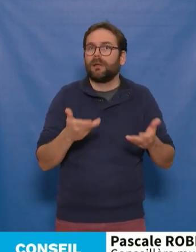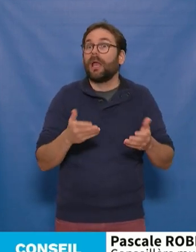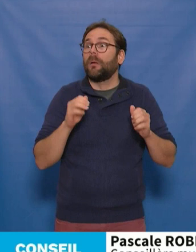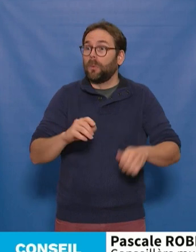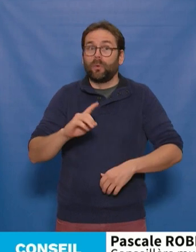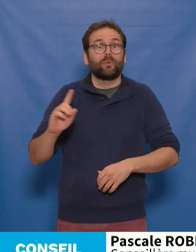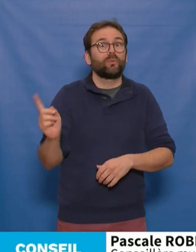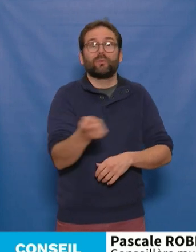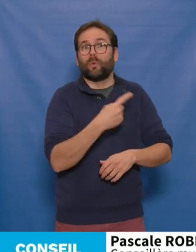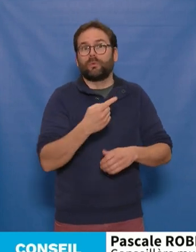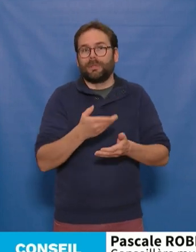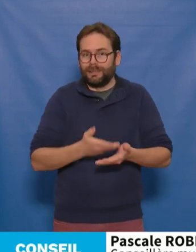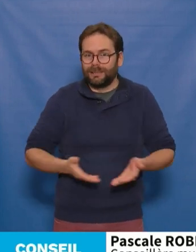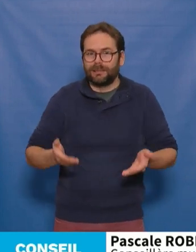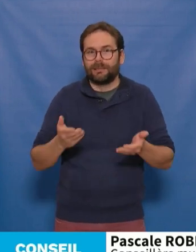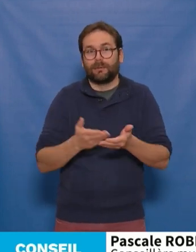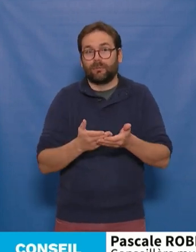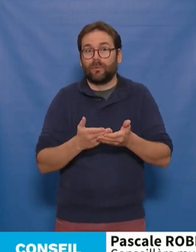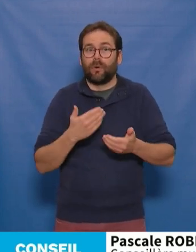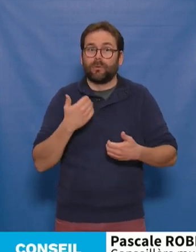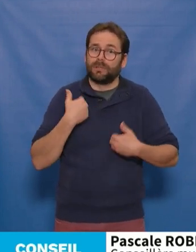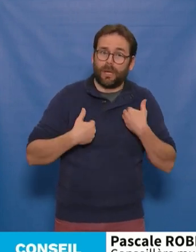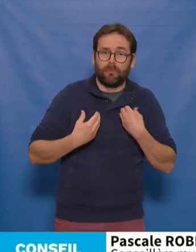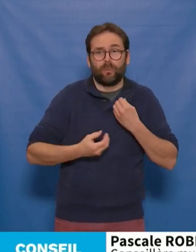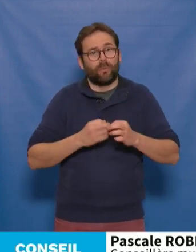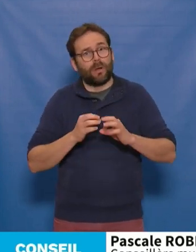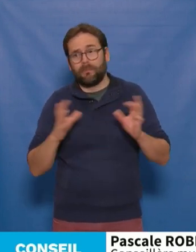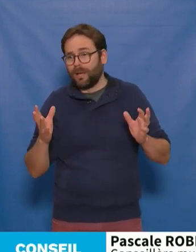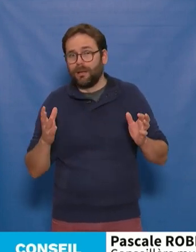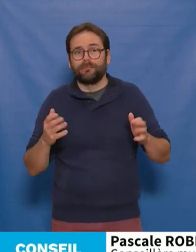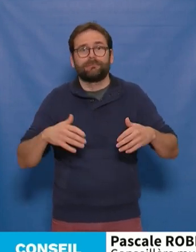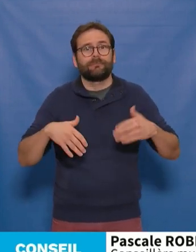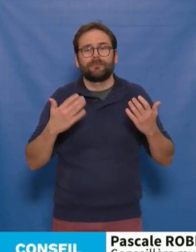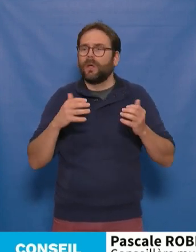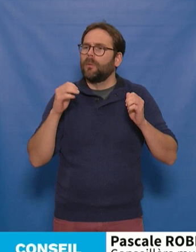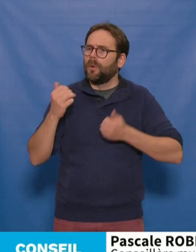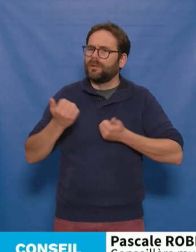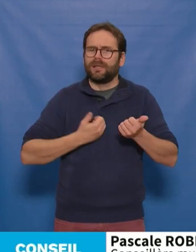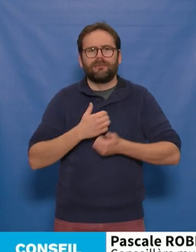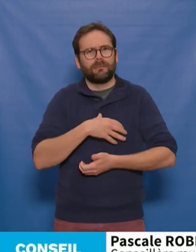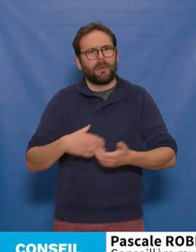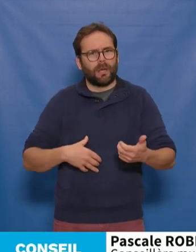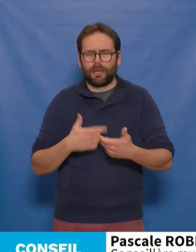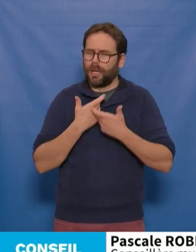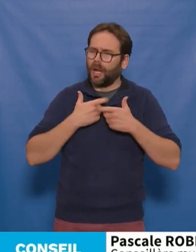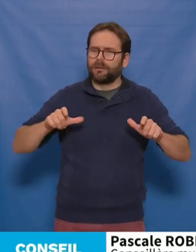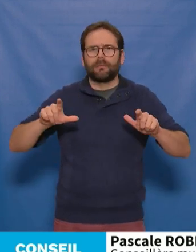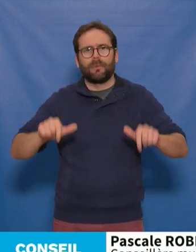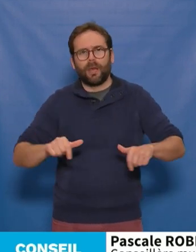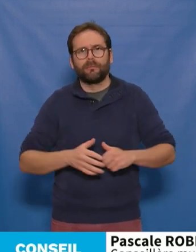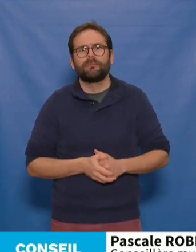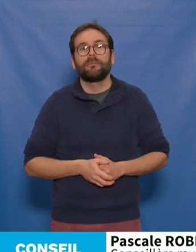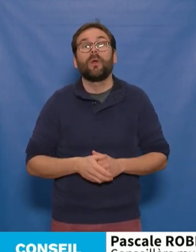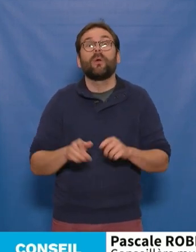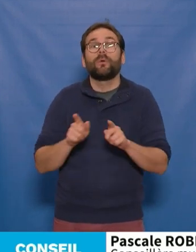à toutes et tous, en situation de handicap ou non, les services de la mairie. Cela passe aussi par une